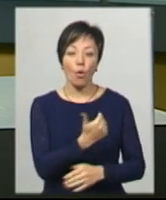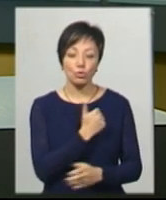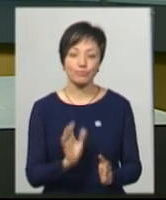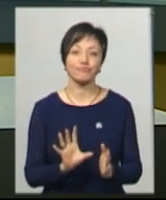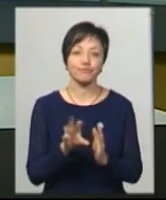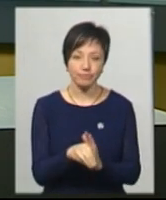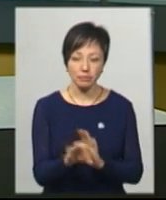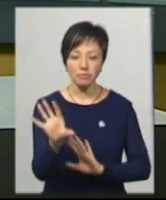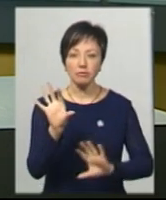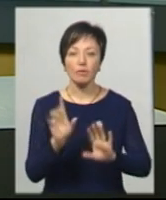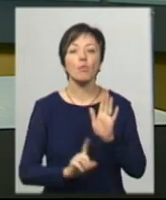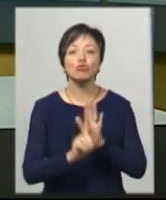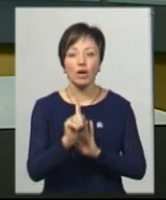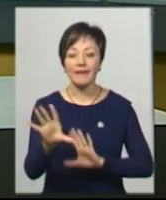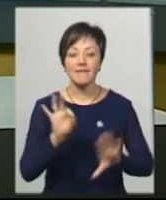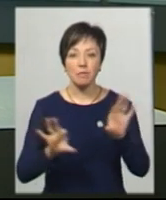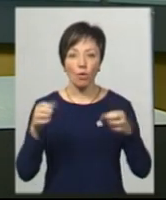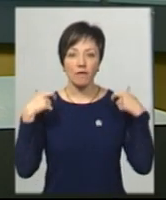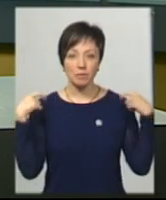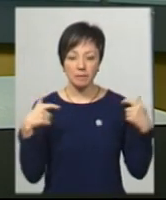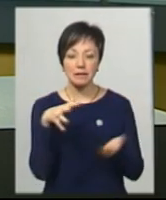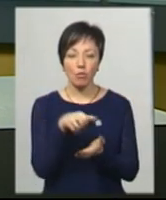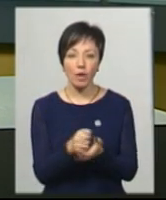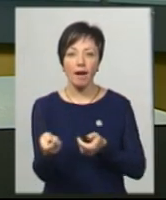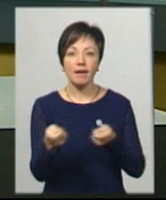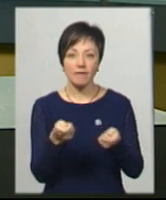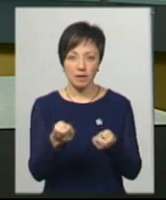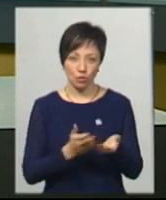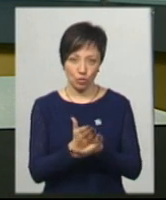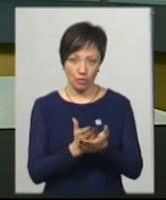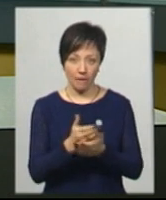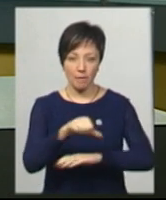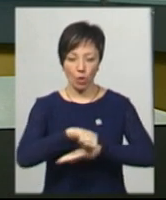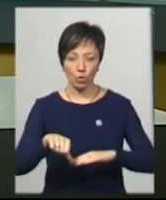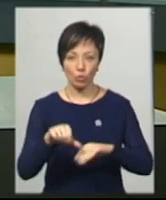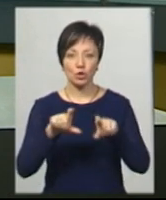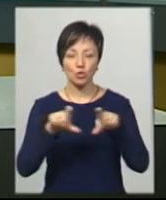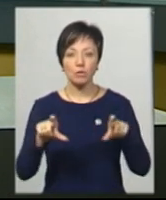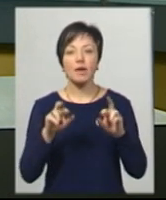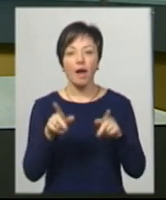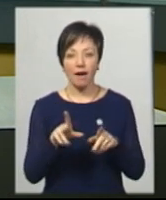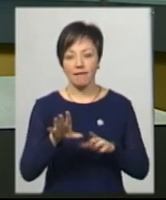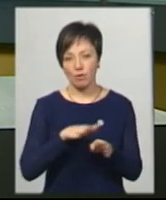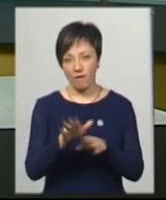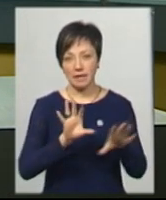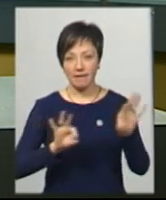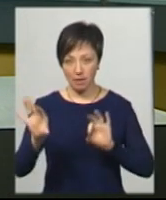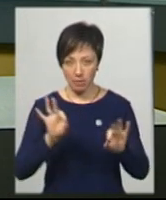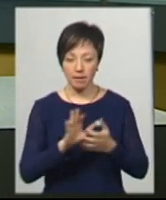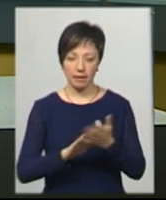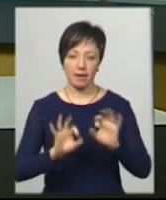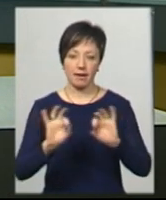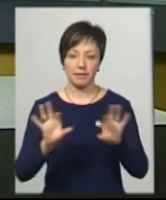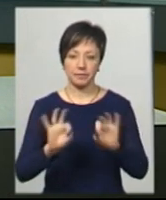запровадити відбір офіцерів, котрі обіймуть керівні посади в прикордонній службі. Як відбувається відбір в Хмельницькому, розповість Катерина Шевчук.